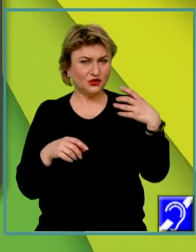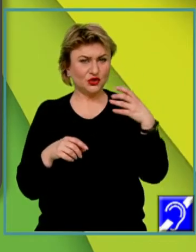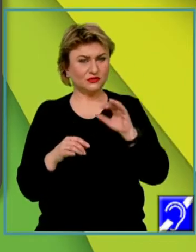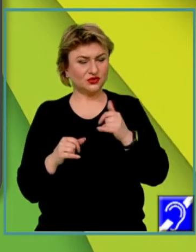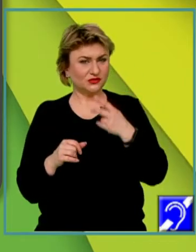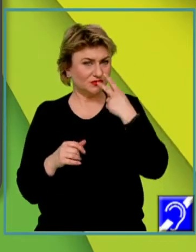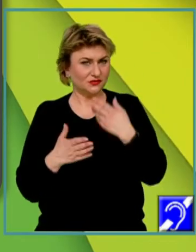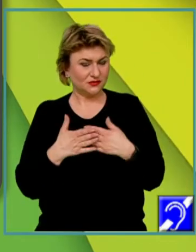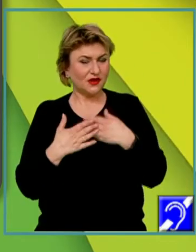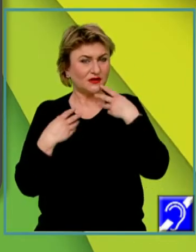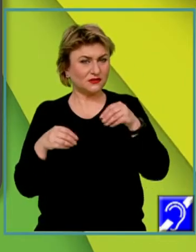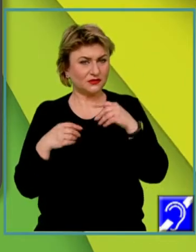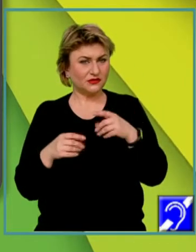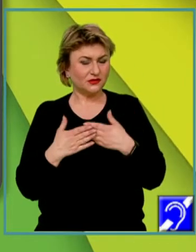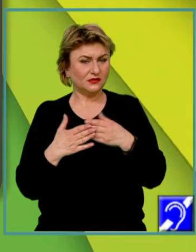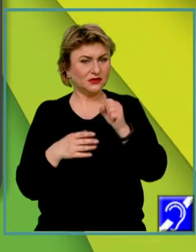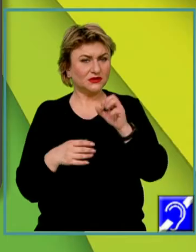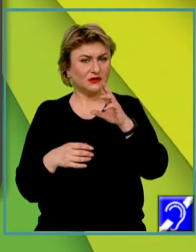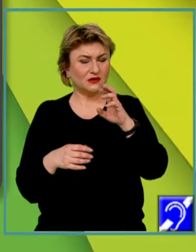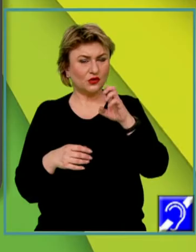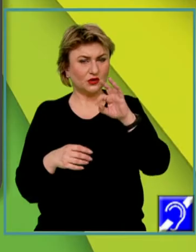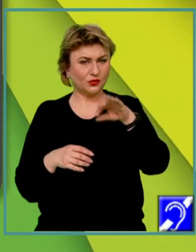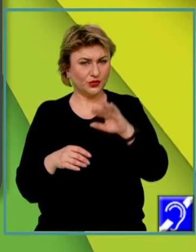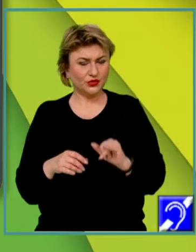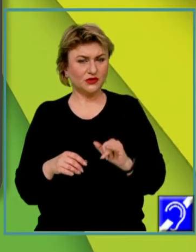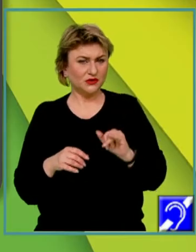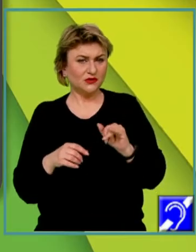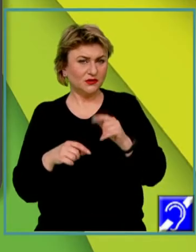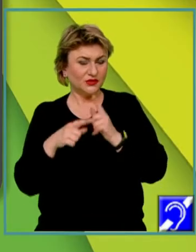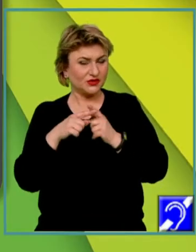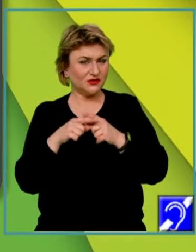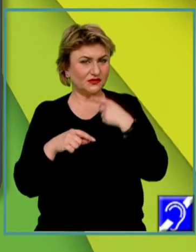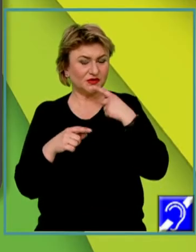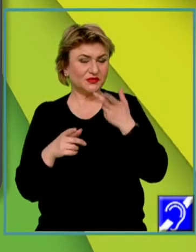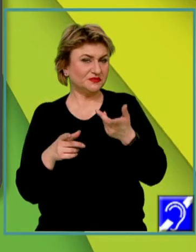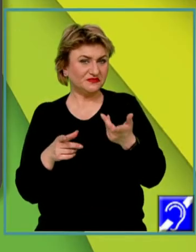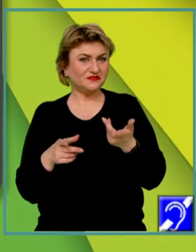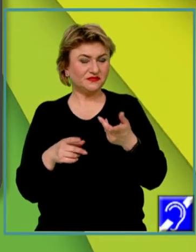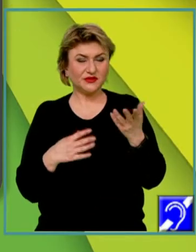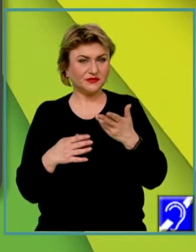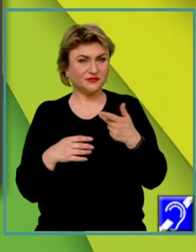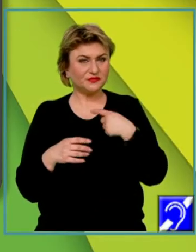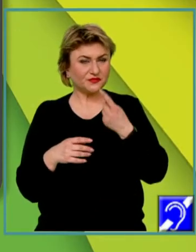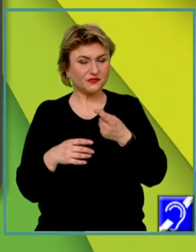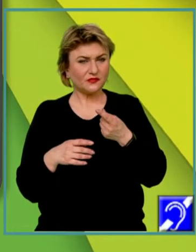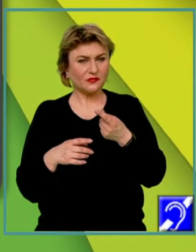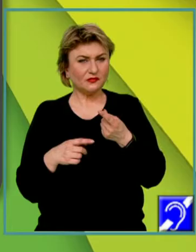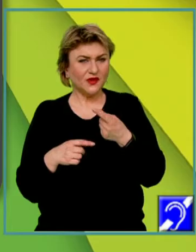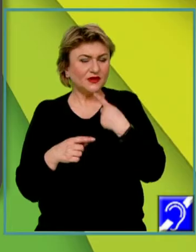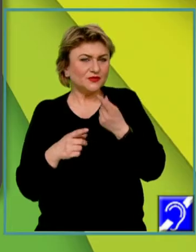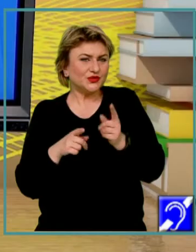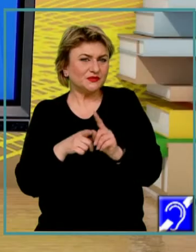Iată, aceste exemple de stereotipuri pozitive ne îndeamnă de a trata diferiți străinii, formându-ne o imagine